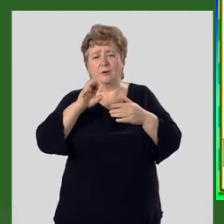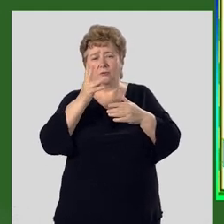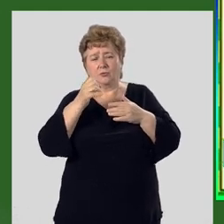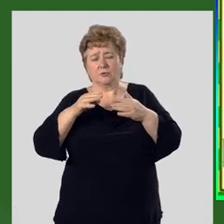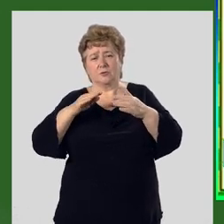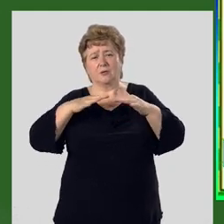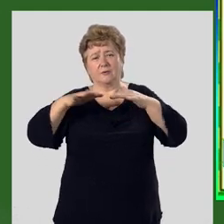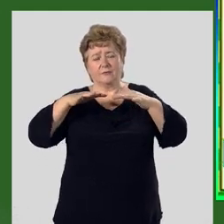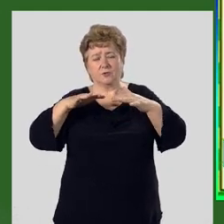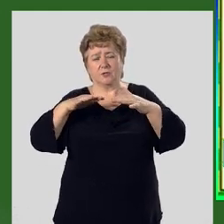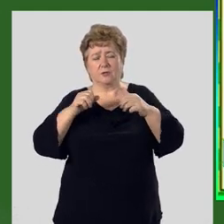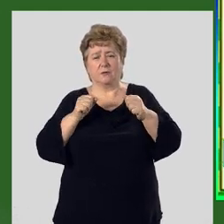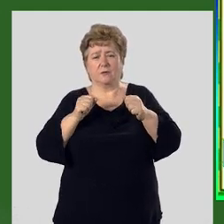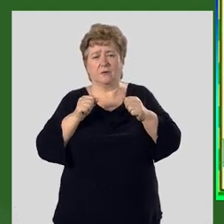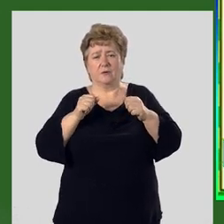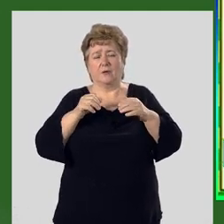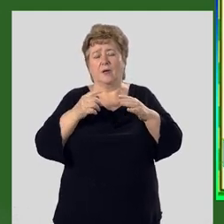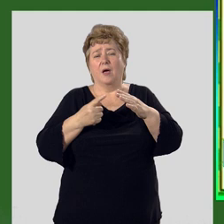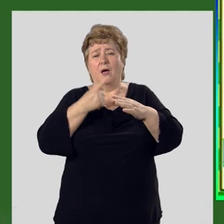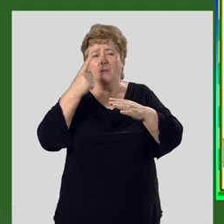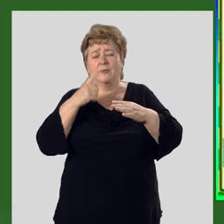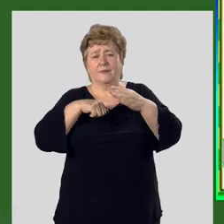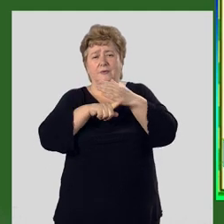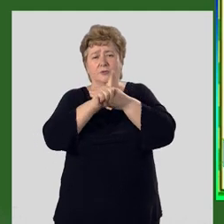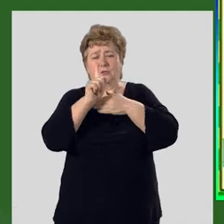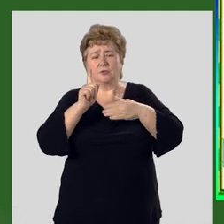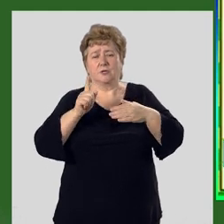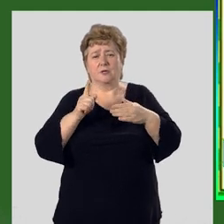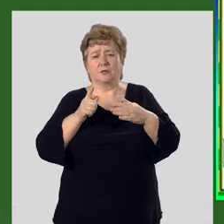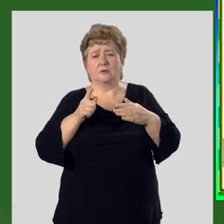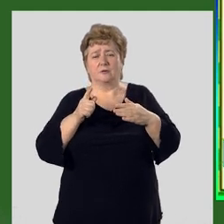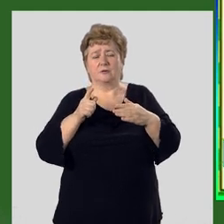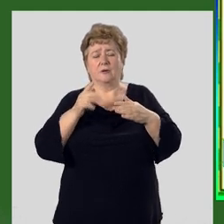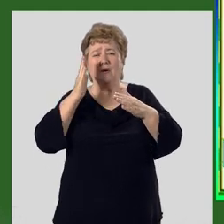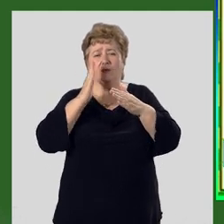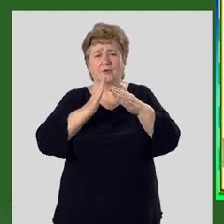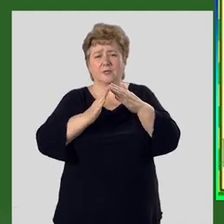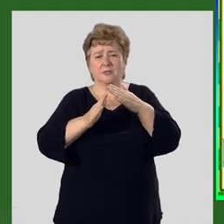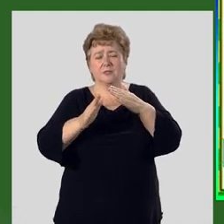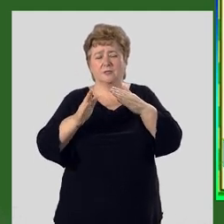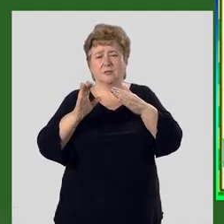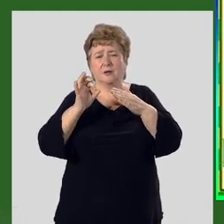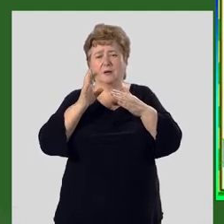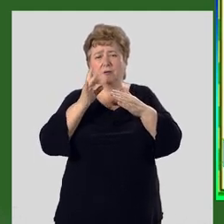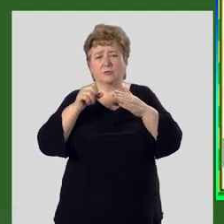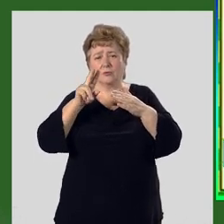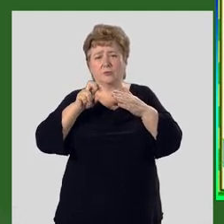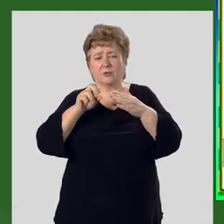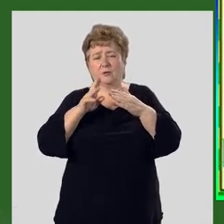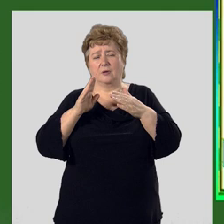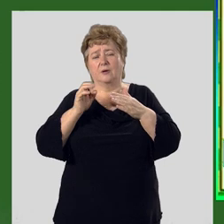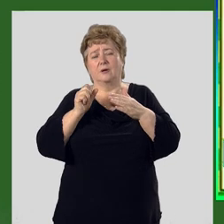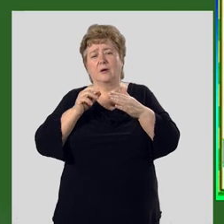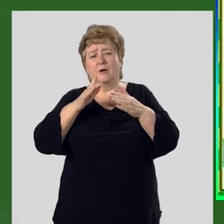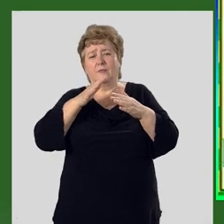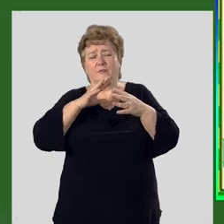тектонические движения и первоначальное поднятие. В конце Ордовика, в начале Силура,